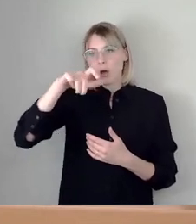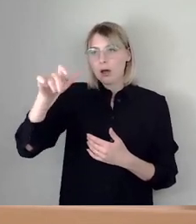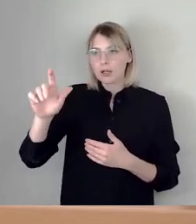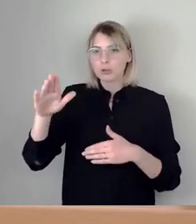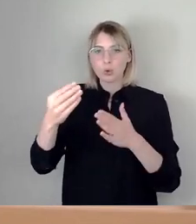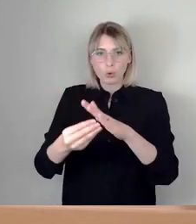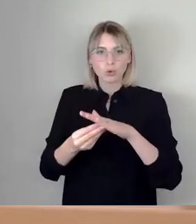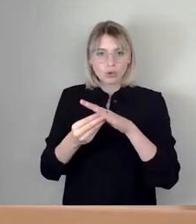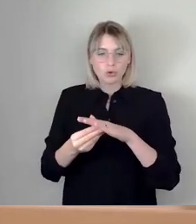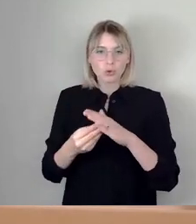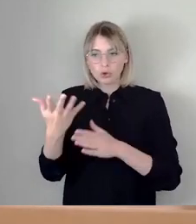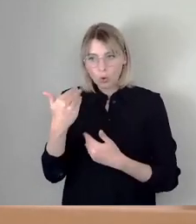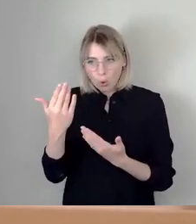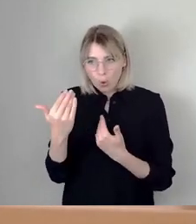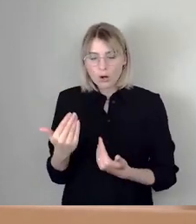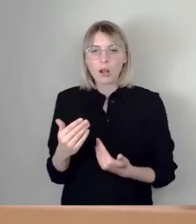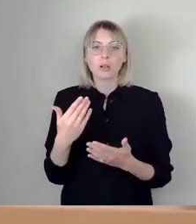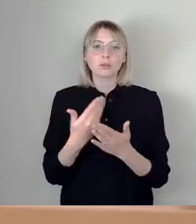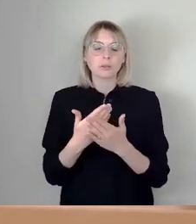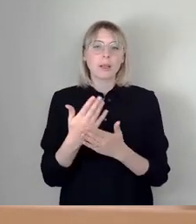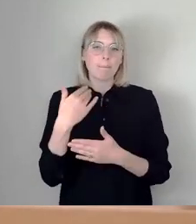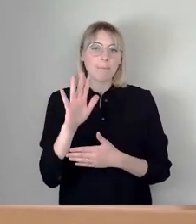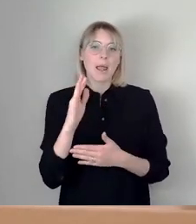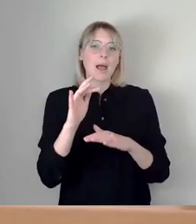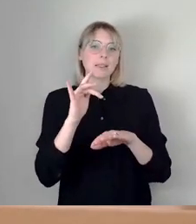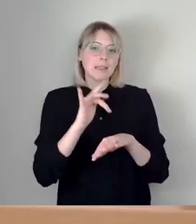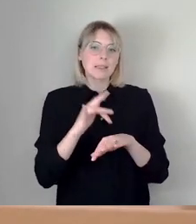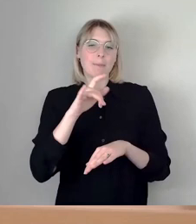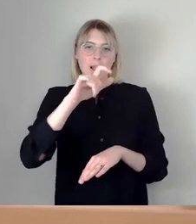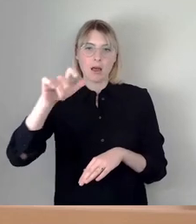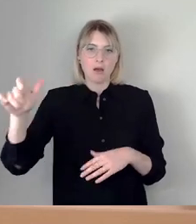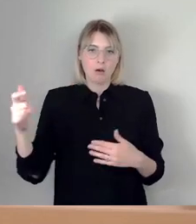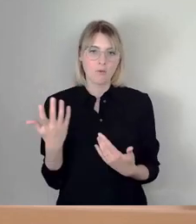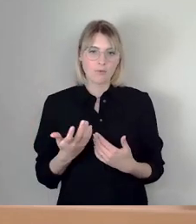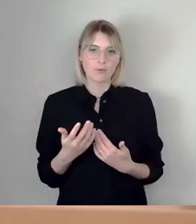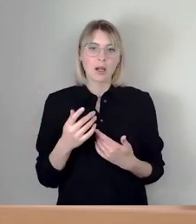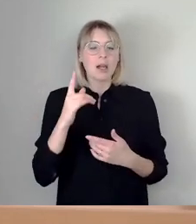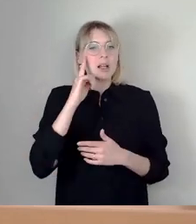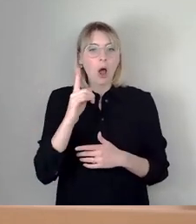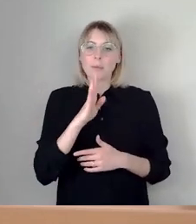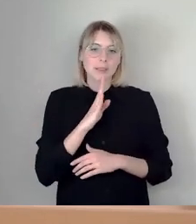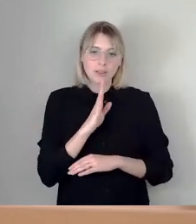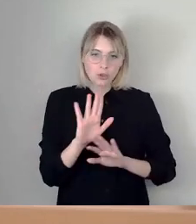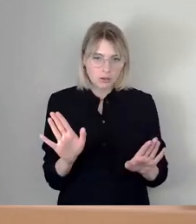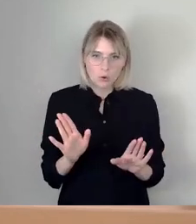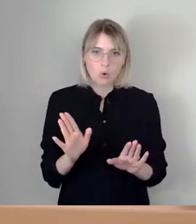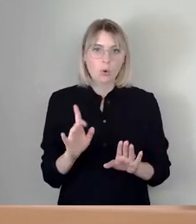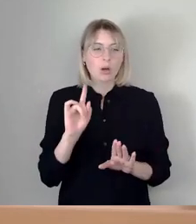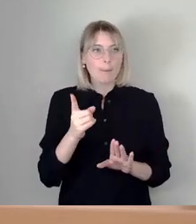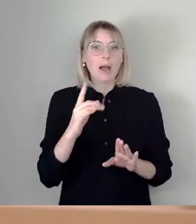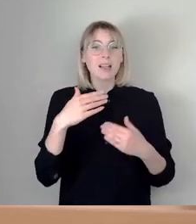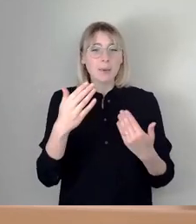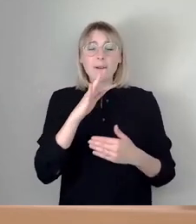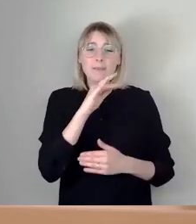viele Menschen sensibilisiert werden. Ich glaube, das reicht noch nicht. Wir müssen da mehr tun. An den Engagierten liegt es nicht. Es wird